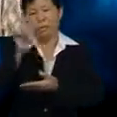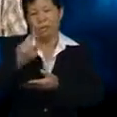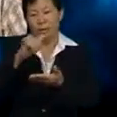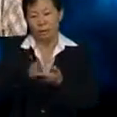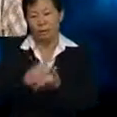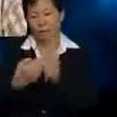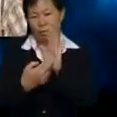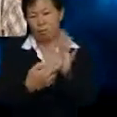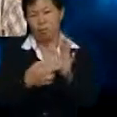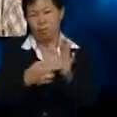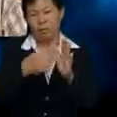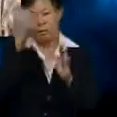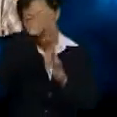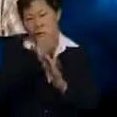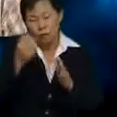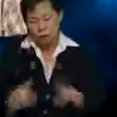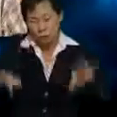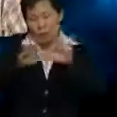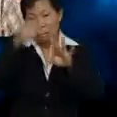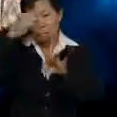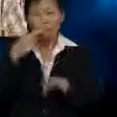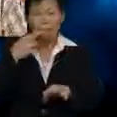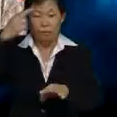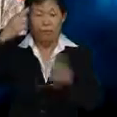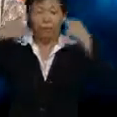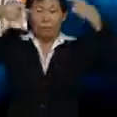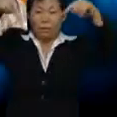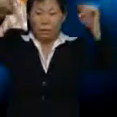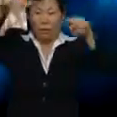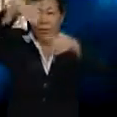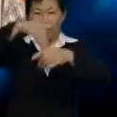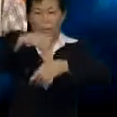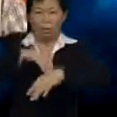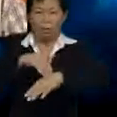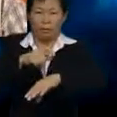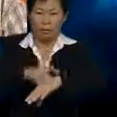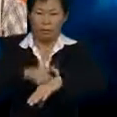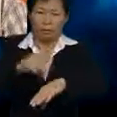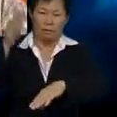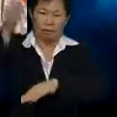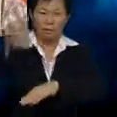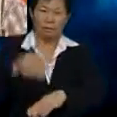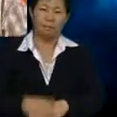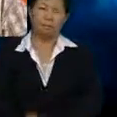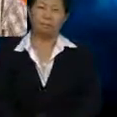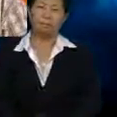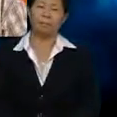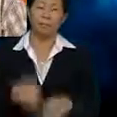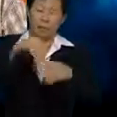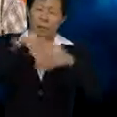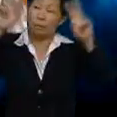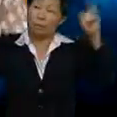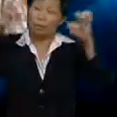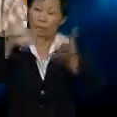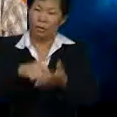adalah merupakan ciri-ciri penting bagi remaja-remaja yang nak berjaya pada masa yang akan datang. Jadi, dalam konteks inilah,